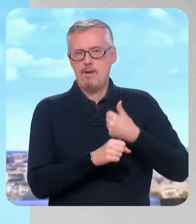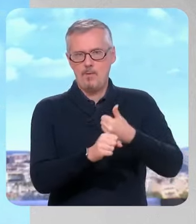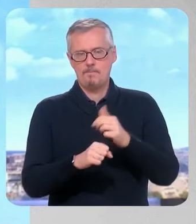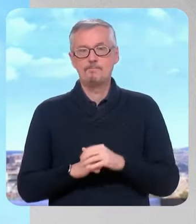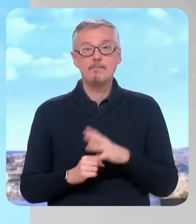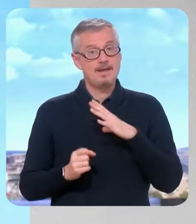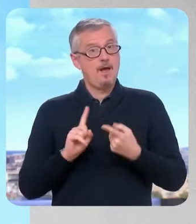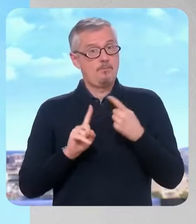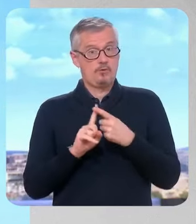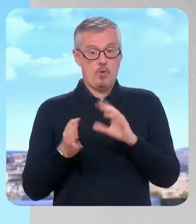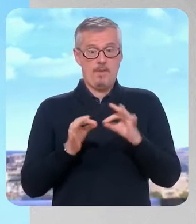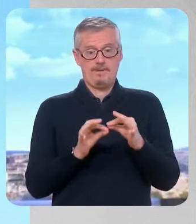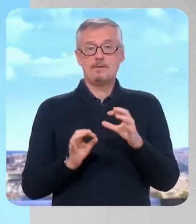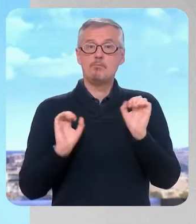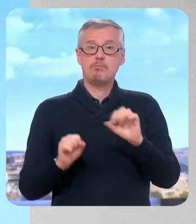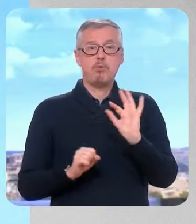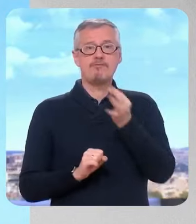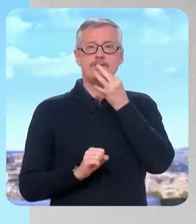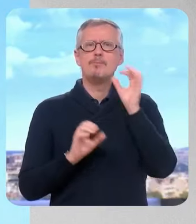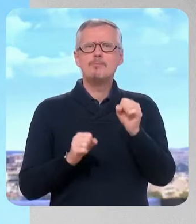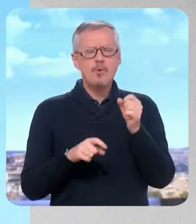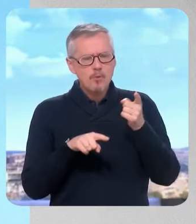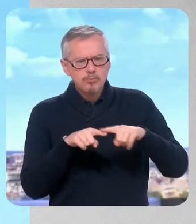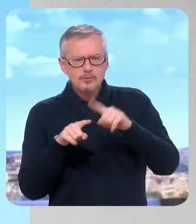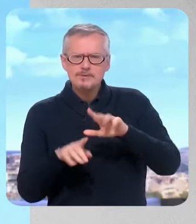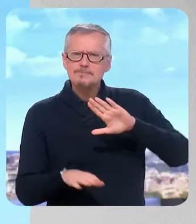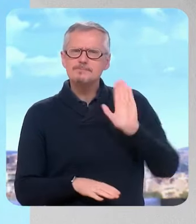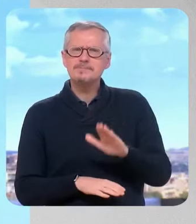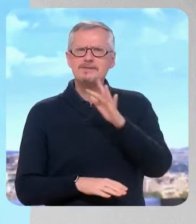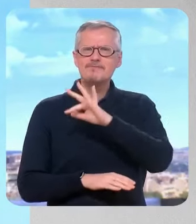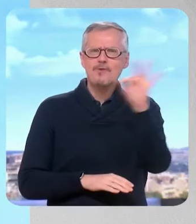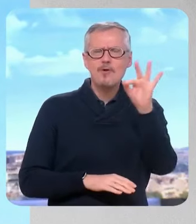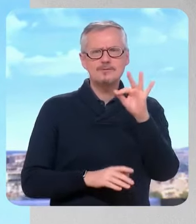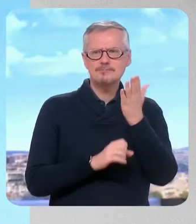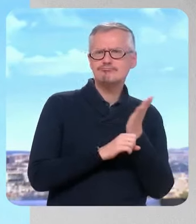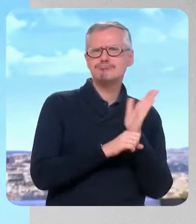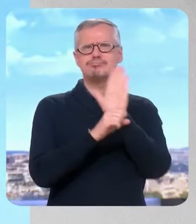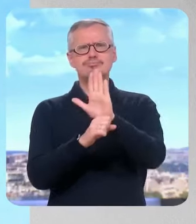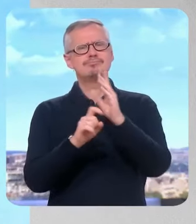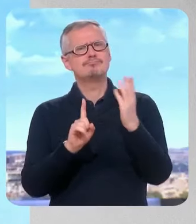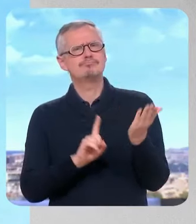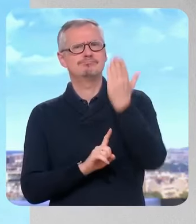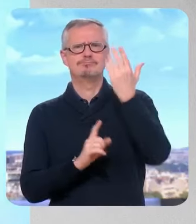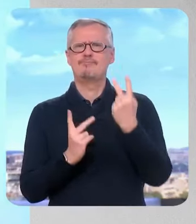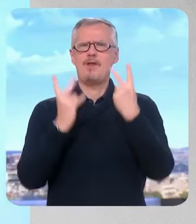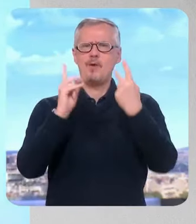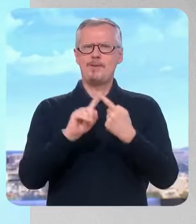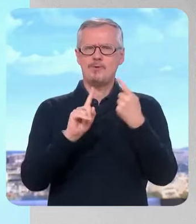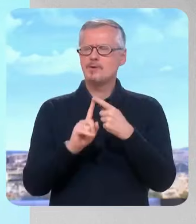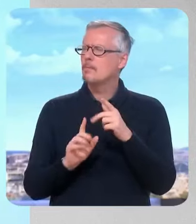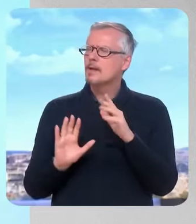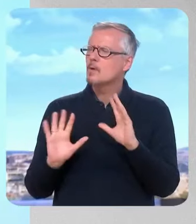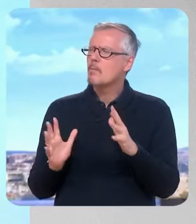en valeur des produits français, de la gastronomie française, de nos savoir-faire agricoles et agroalimentaires. C évidemment, il une vigilance particulière. Combien de